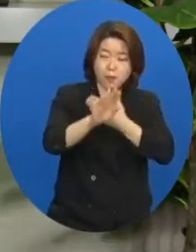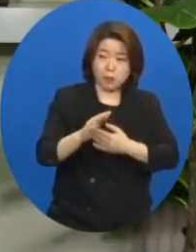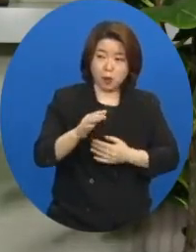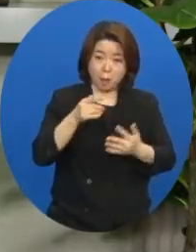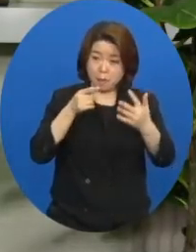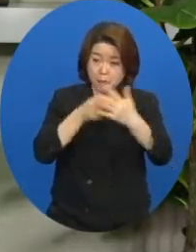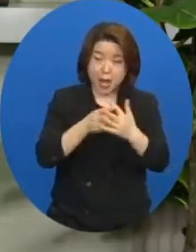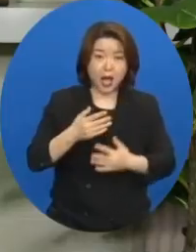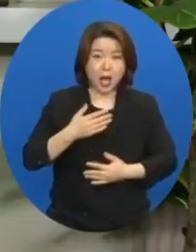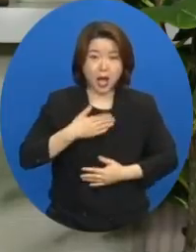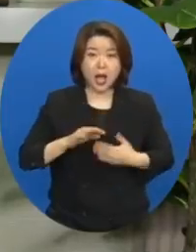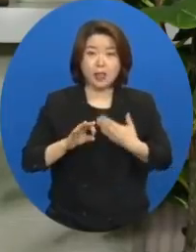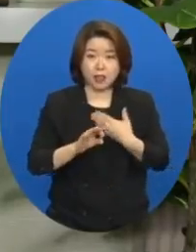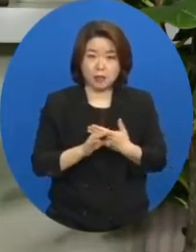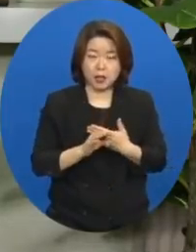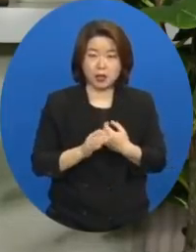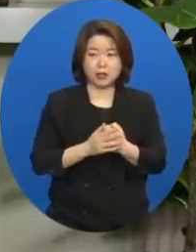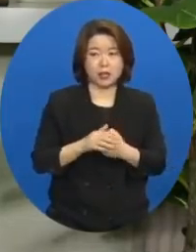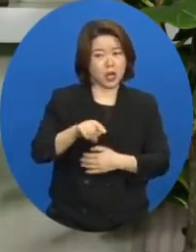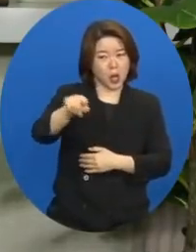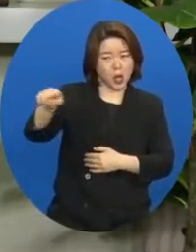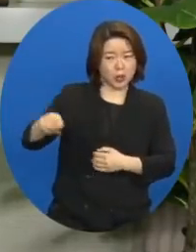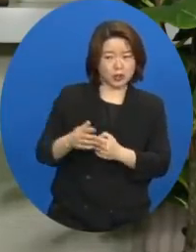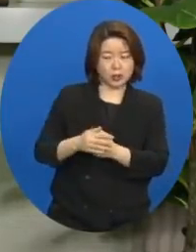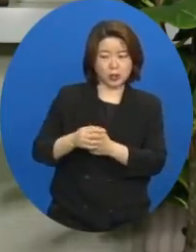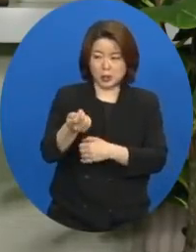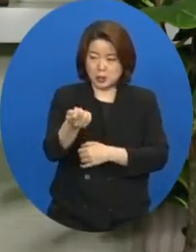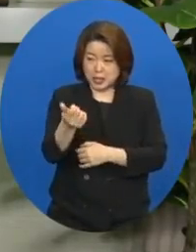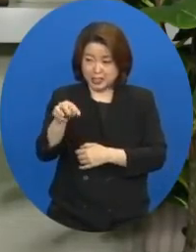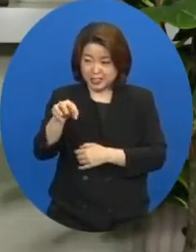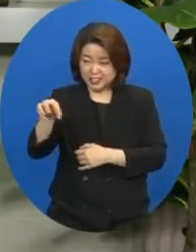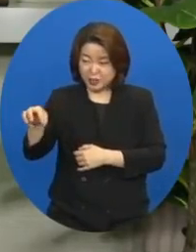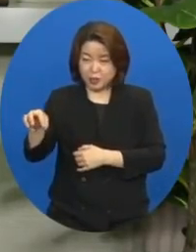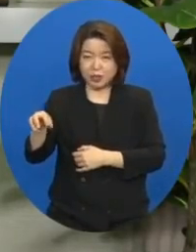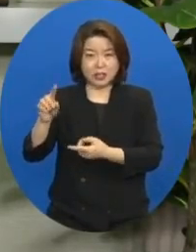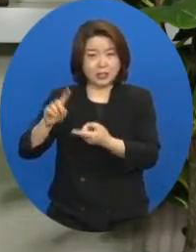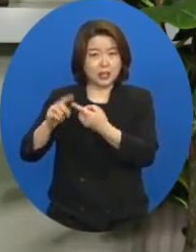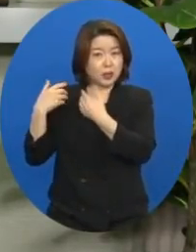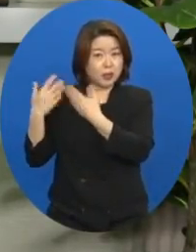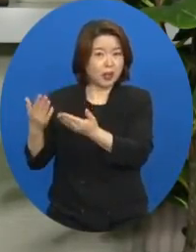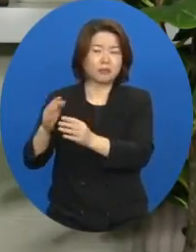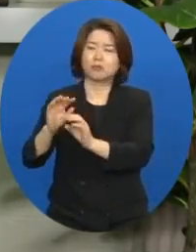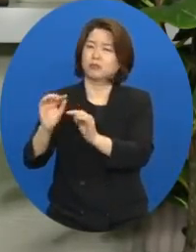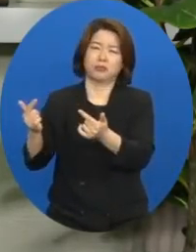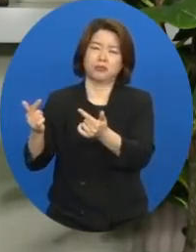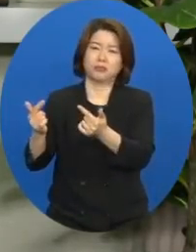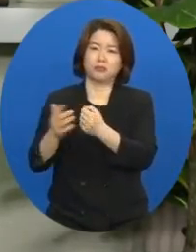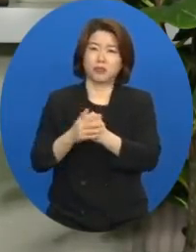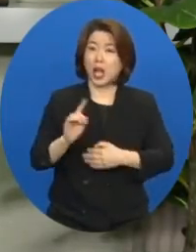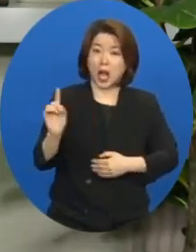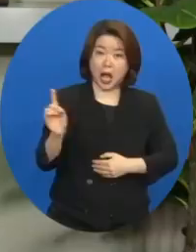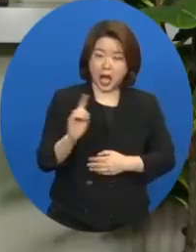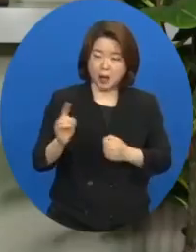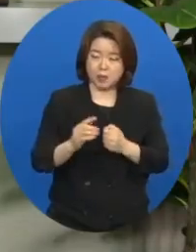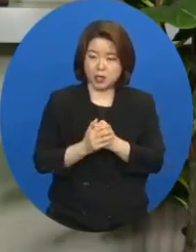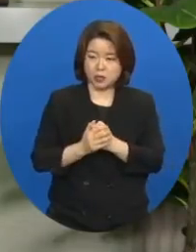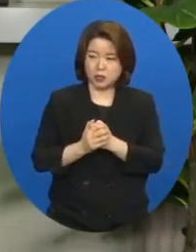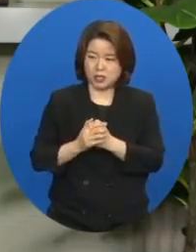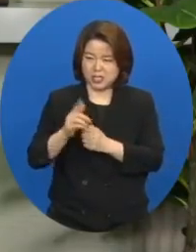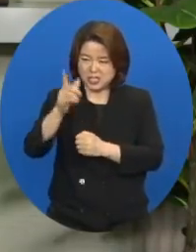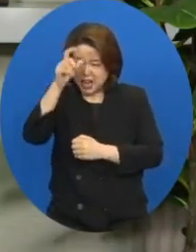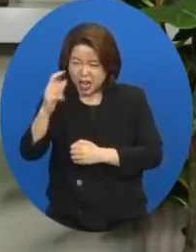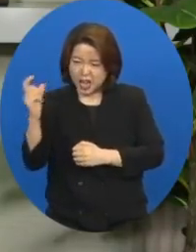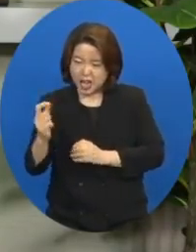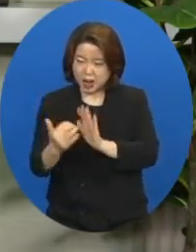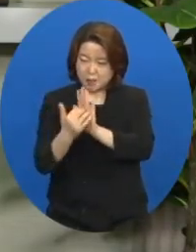아마 그들을 내버려 두지 않았을 겁니다. 아무리 극렬하게 저항을